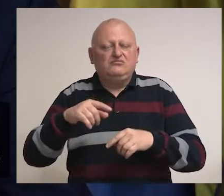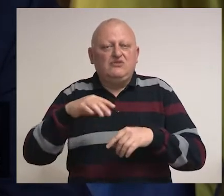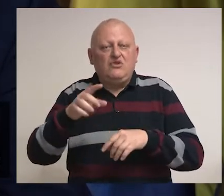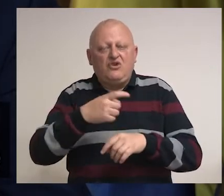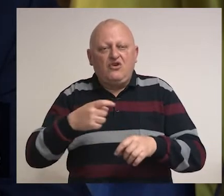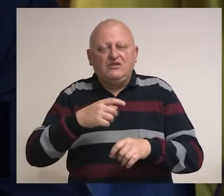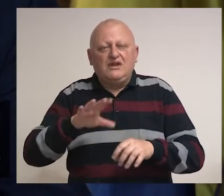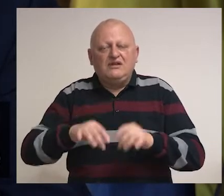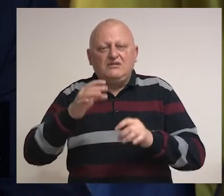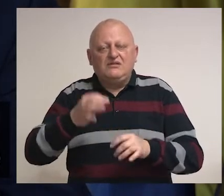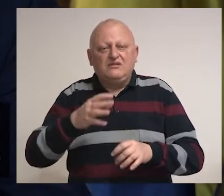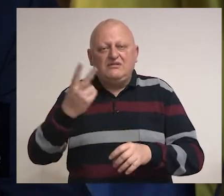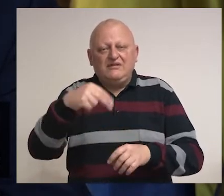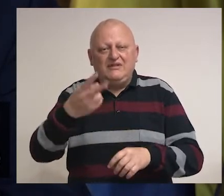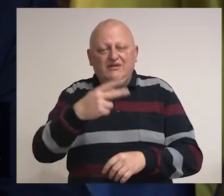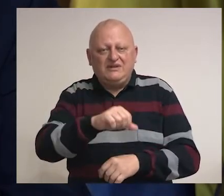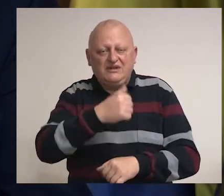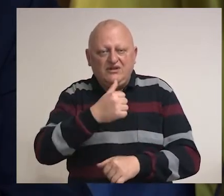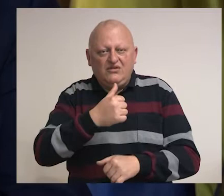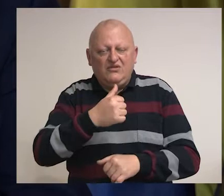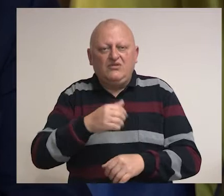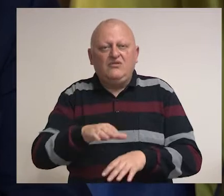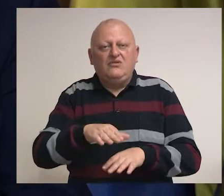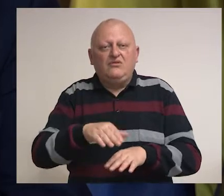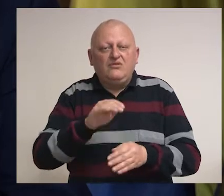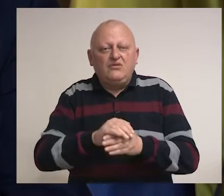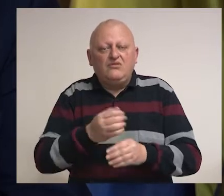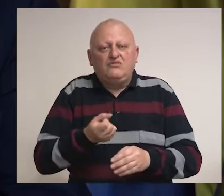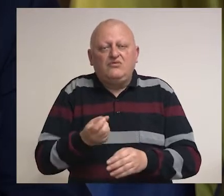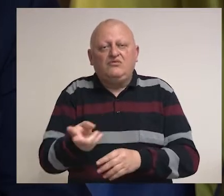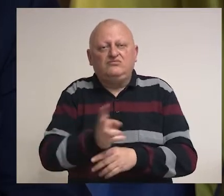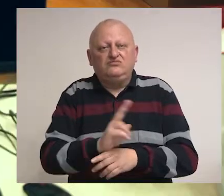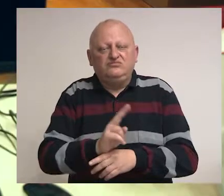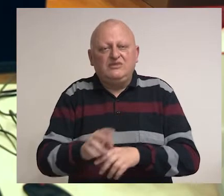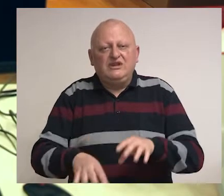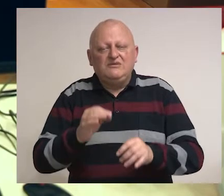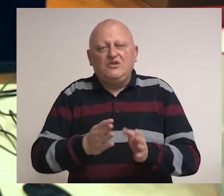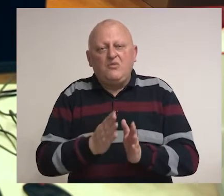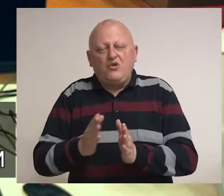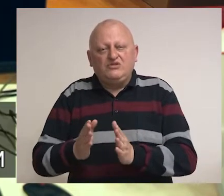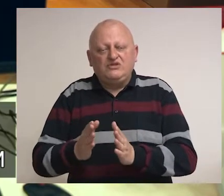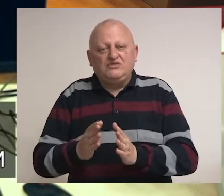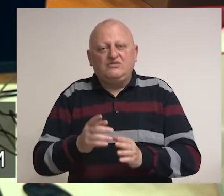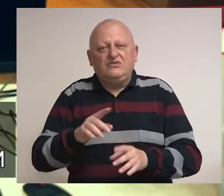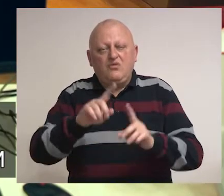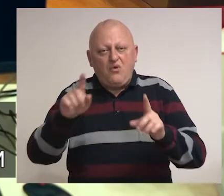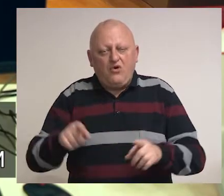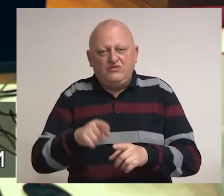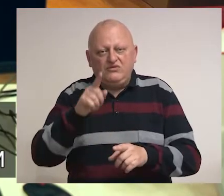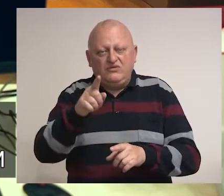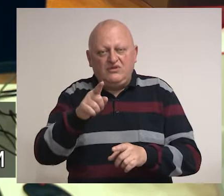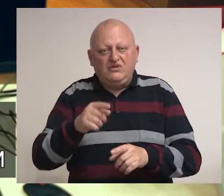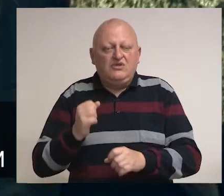organizacije lokalnih izbora 2020. godine počelo brojne zlouporabe u izbornom procesu. U okviru toga